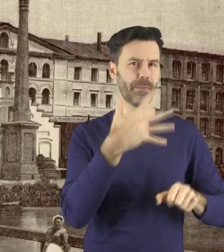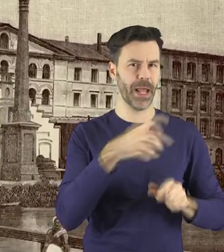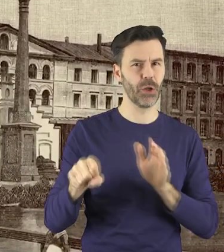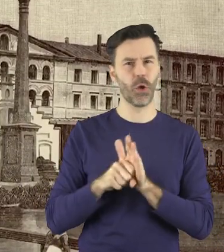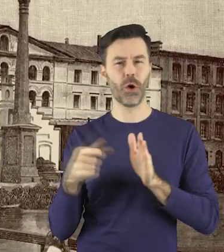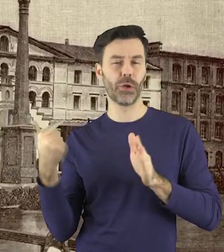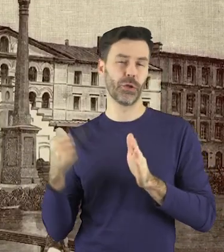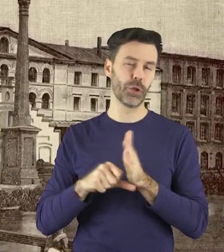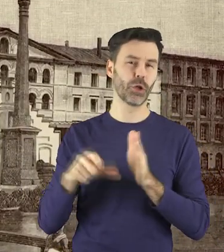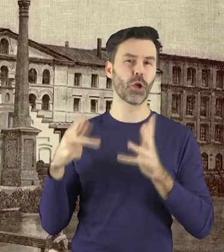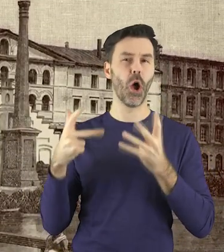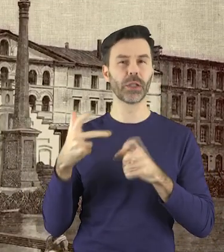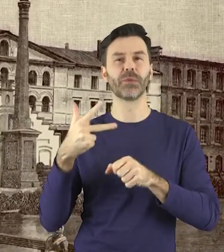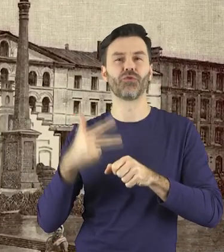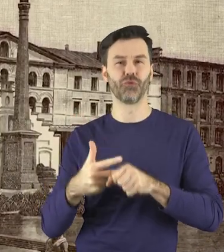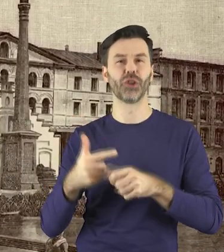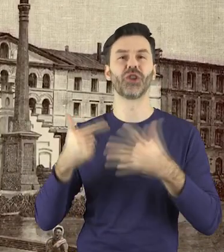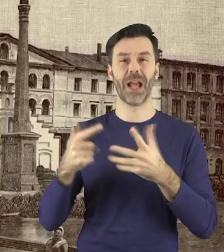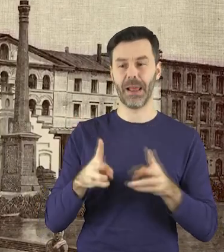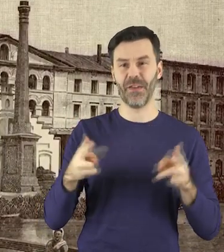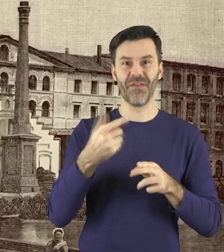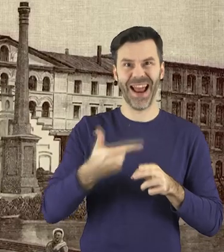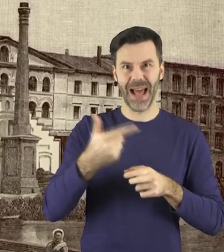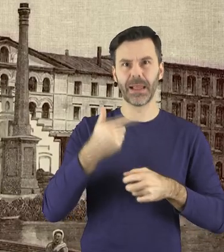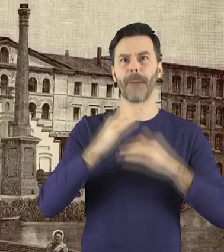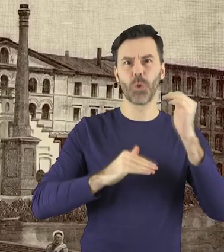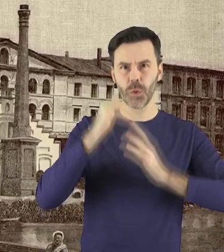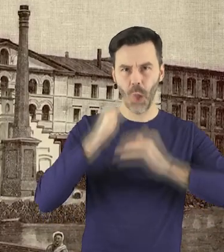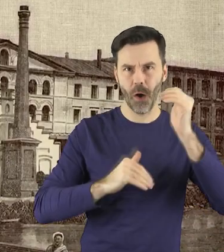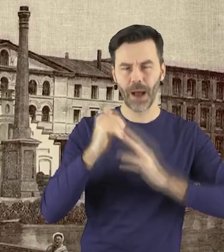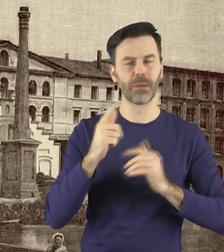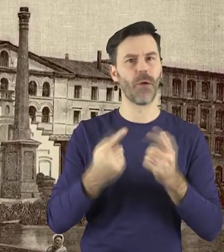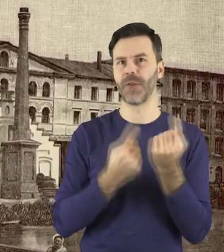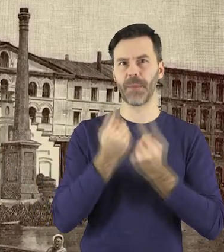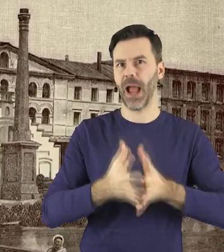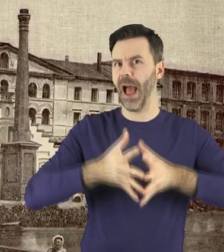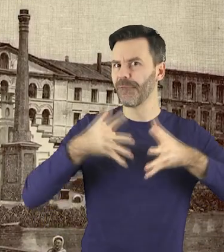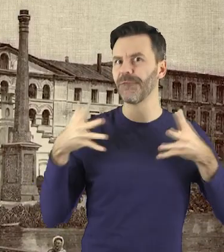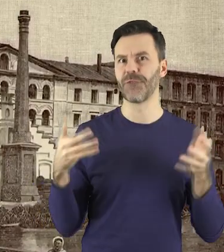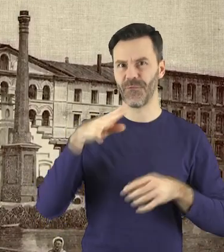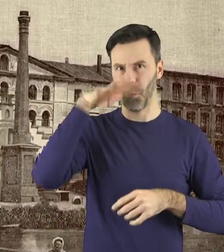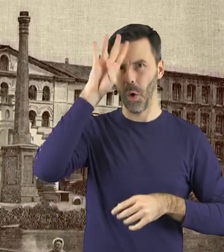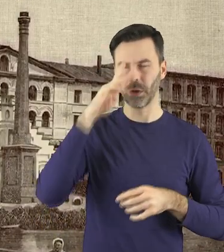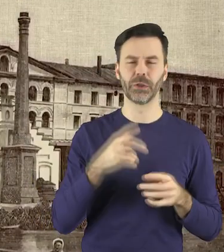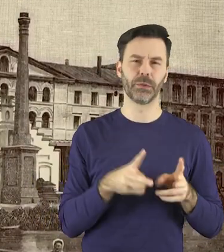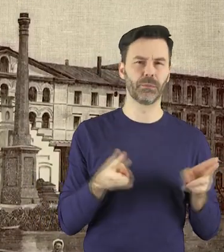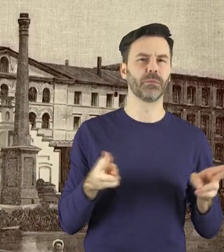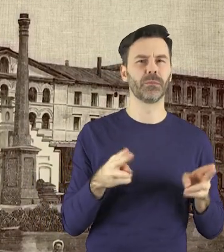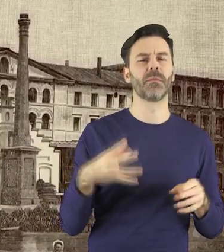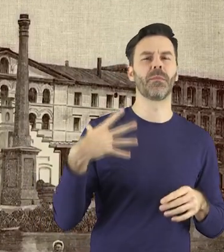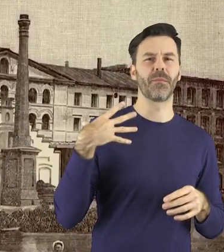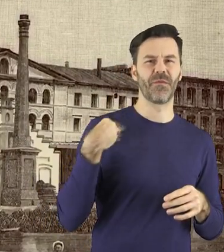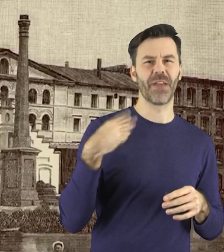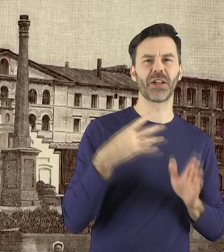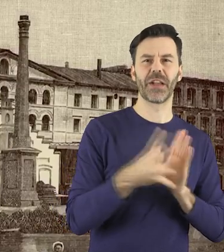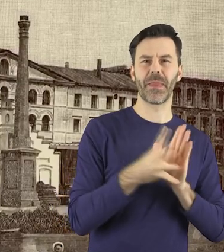-1837 i była to pierwsza z większych fabryk w naszym mieście w pierwszej połowie XIX